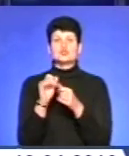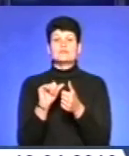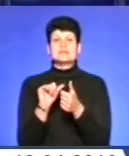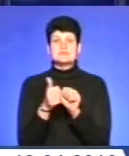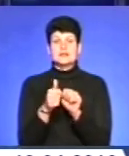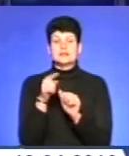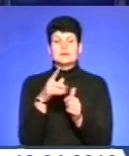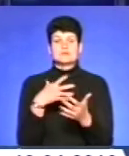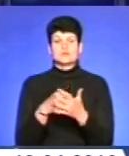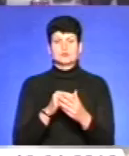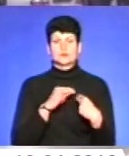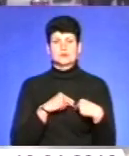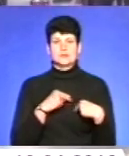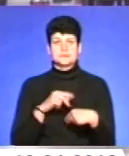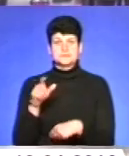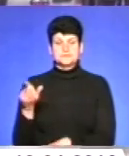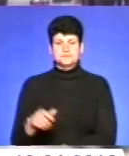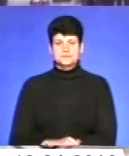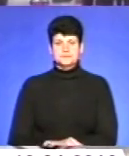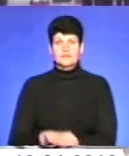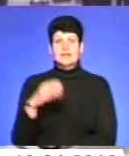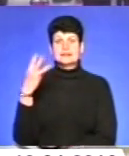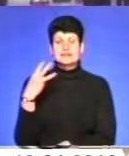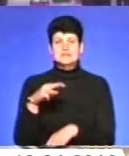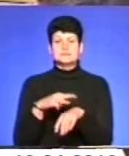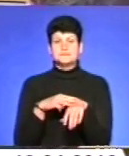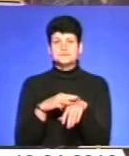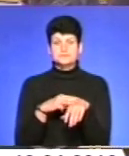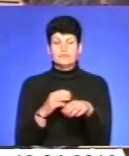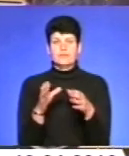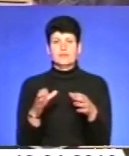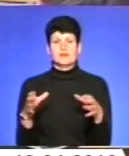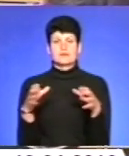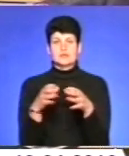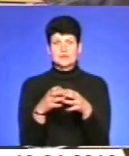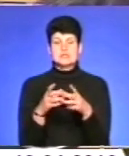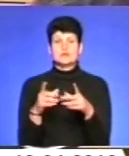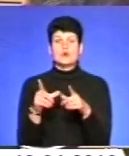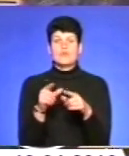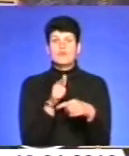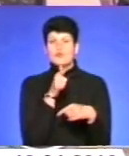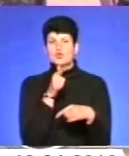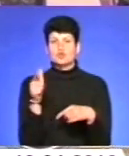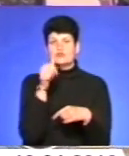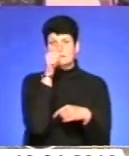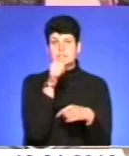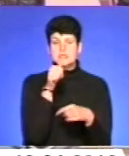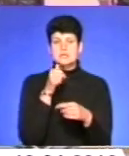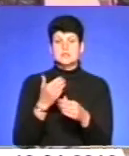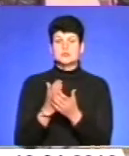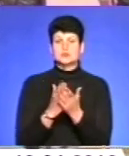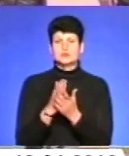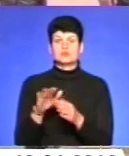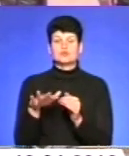службі. Більше у сюжеті. 30 правоохоронців у складі зведеного загону впродовж місяця нестимуть службу у зоні